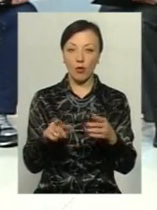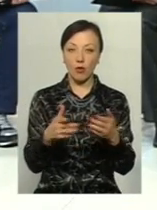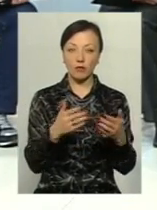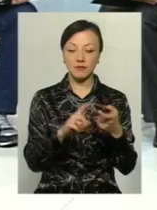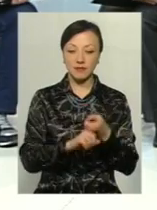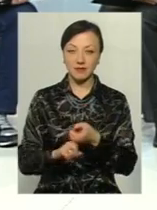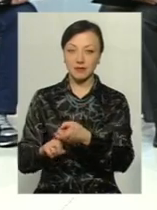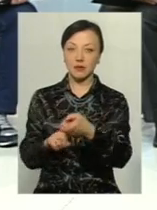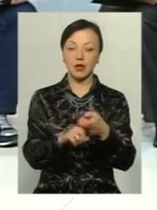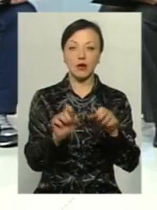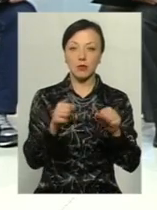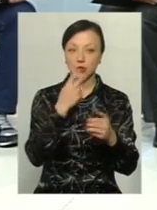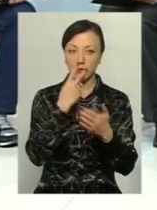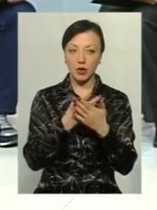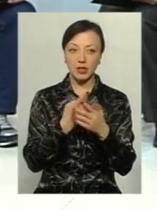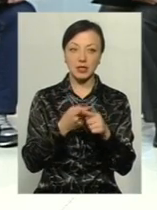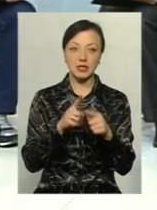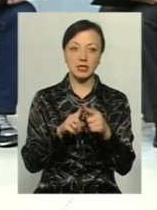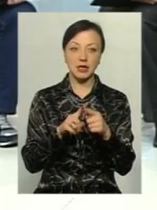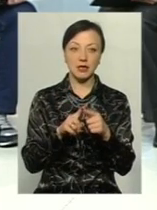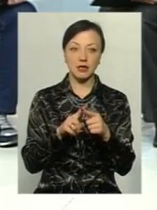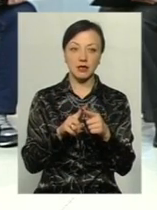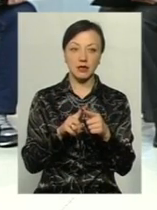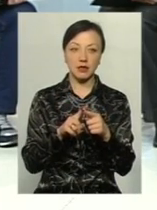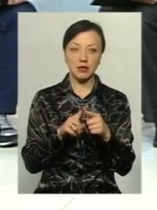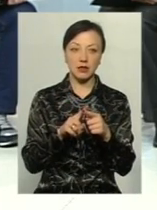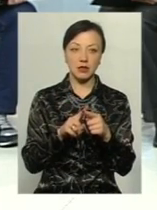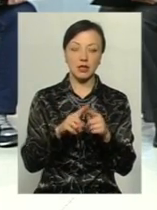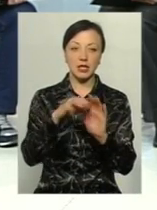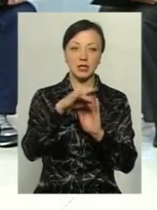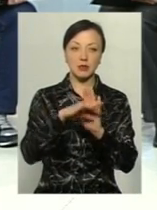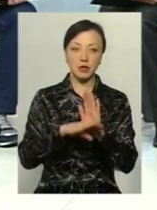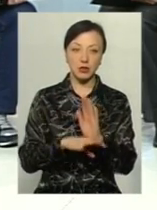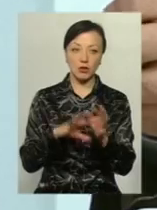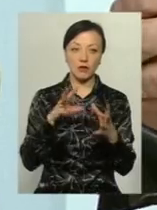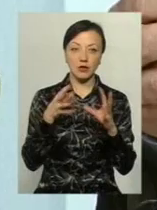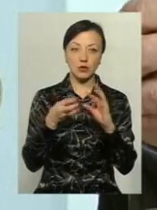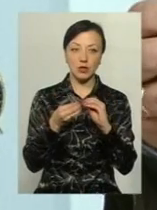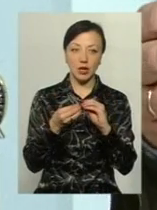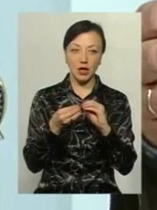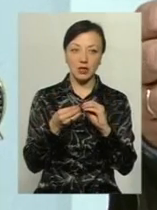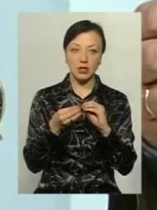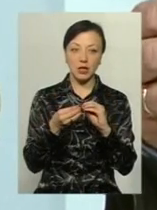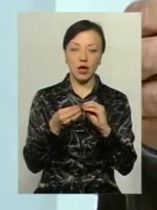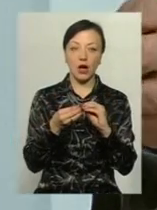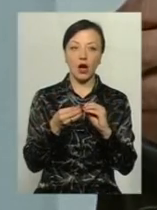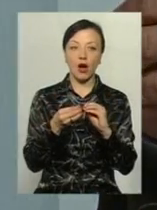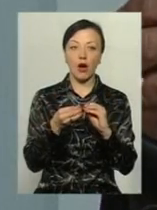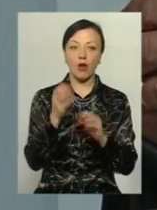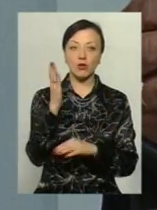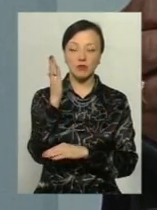можна побачити це список результатів голосування. І там, де підкреслено,